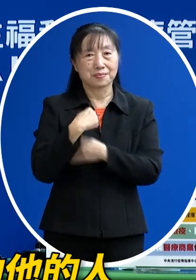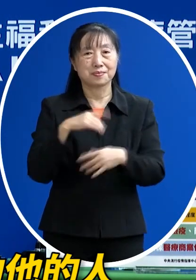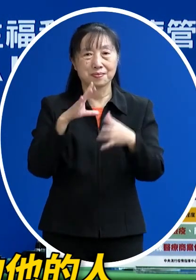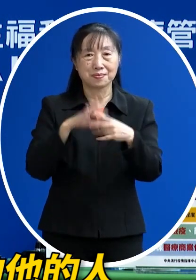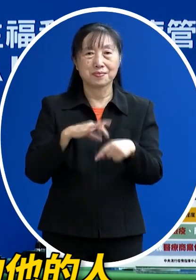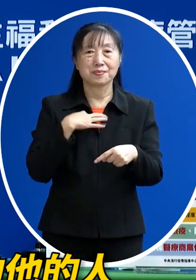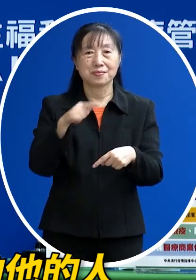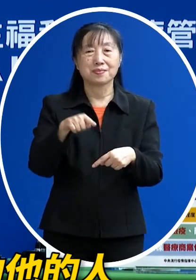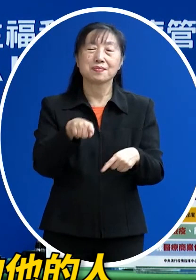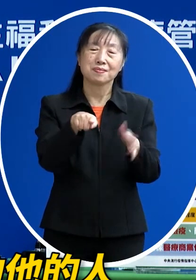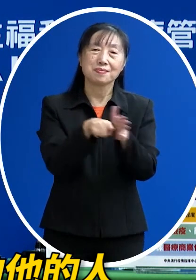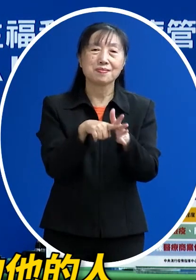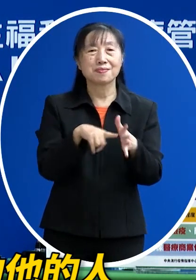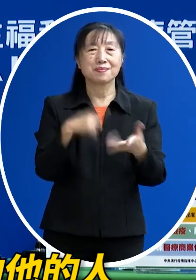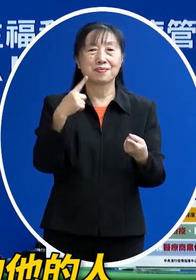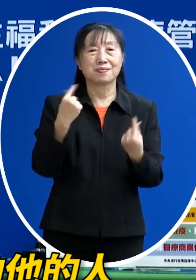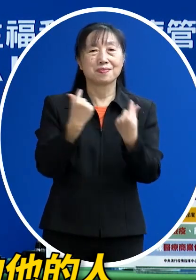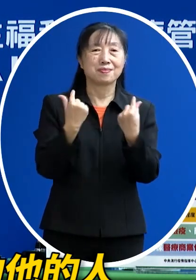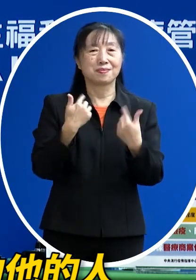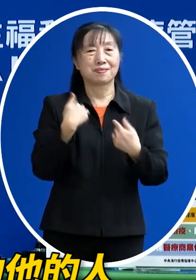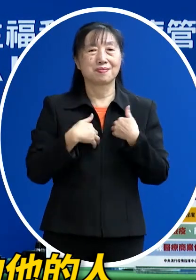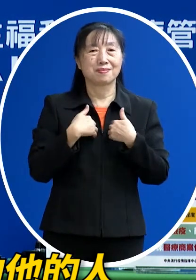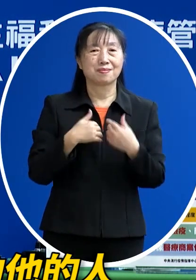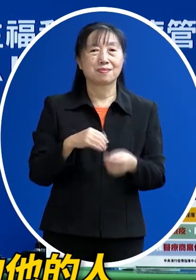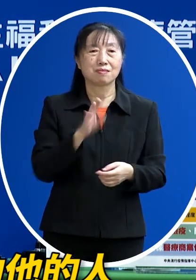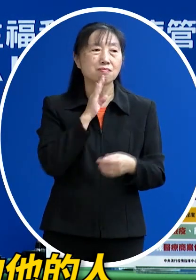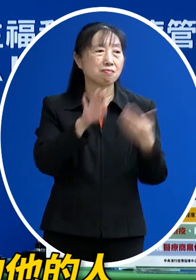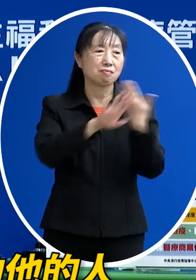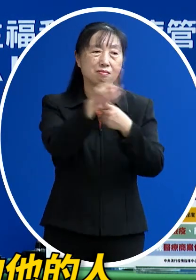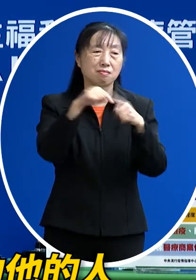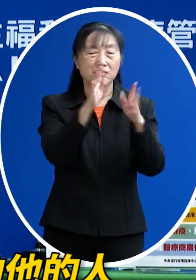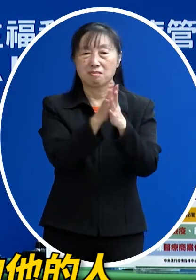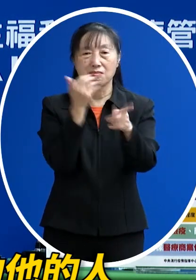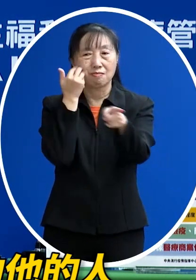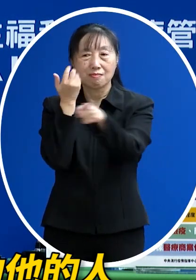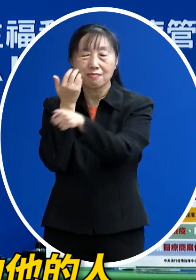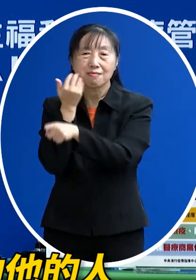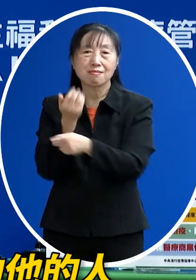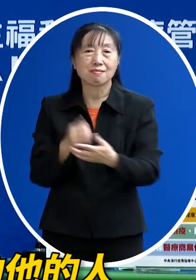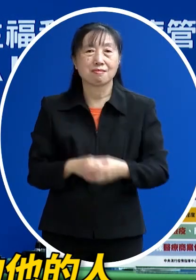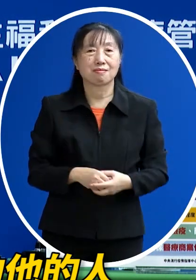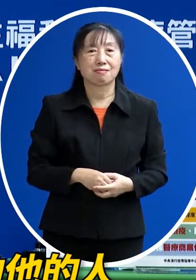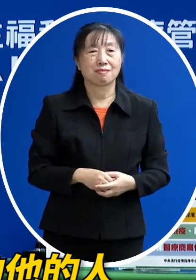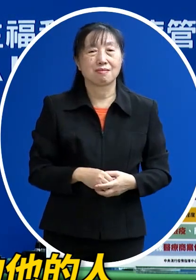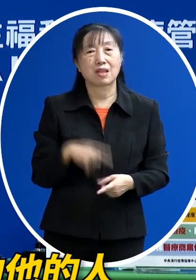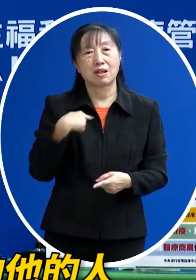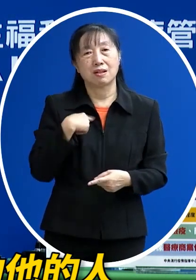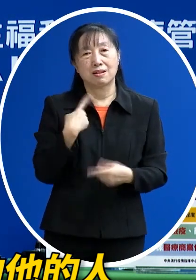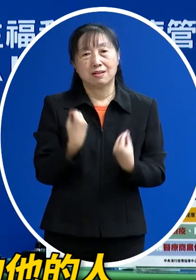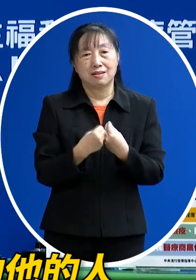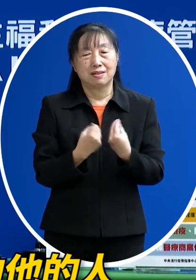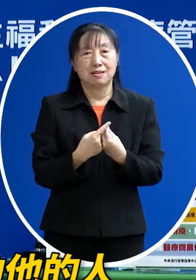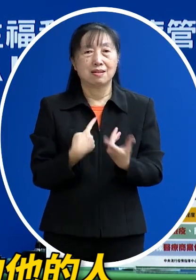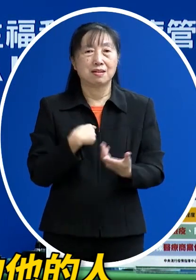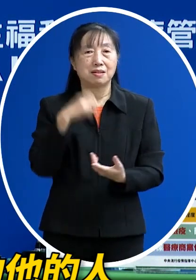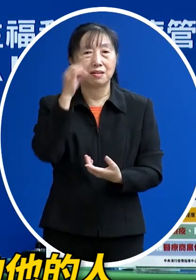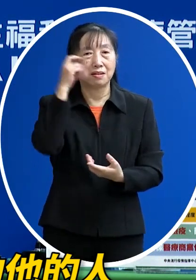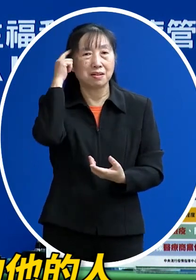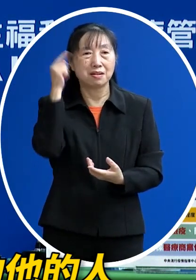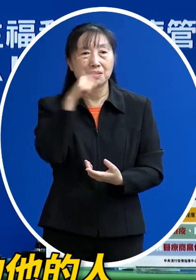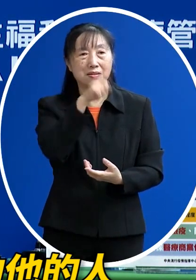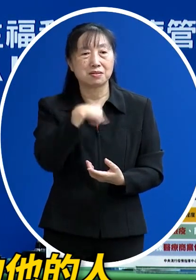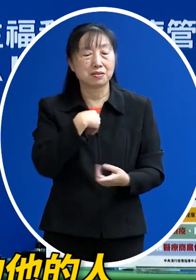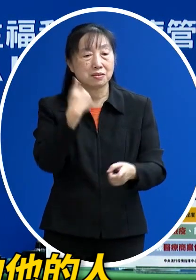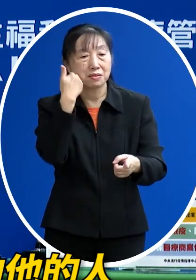所以氣氛就比較高一點但是至於其他的人 我都不認識了其他人 我也不方便去干涉說他們的客